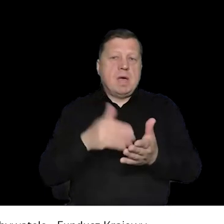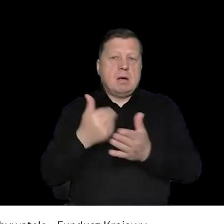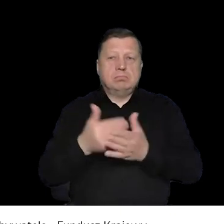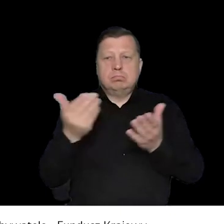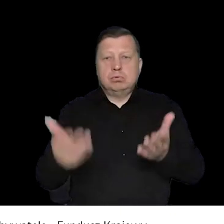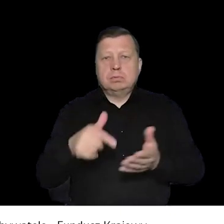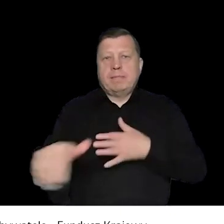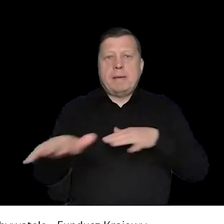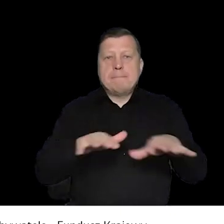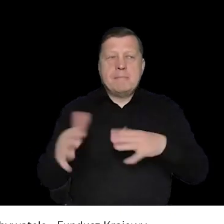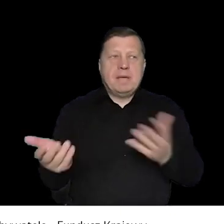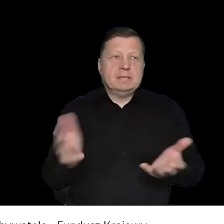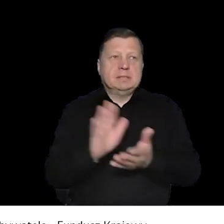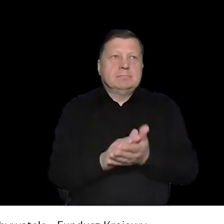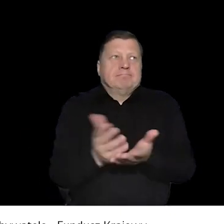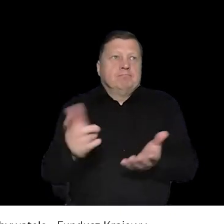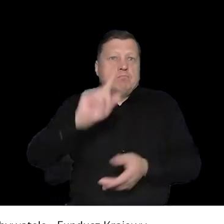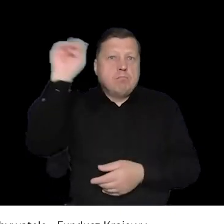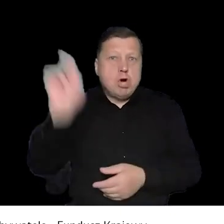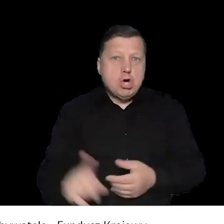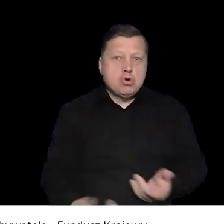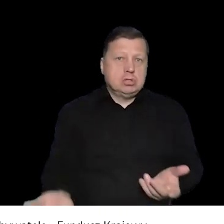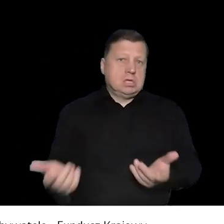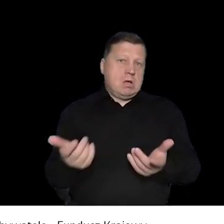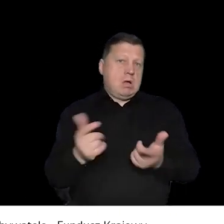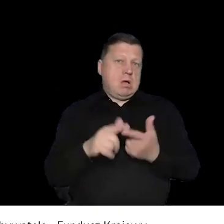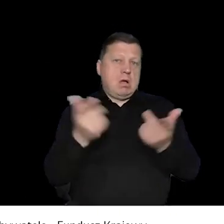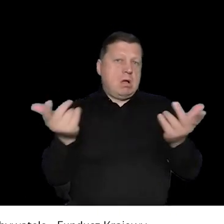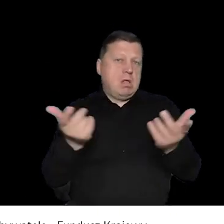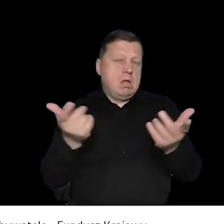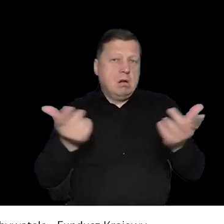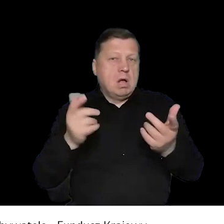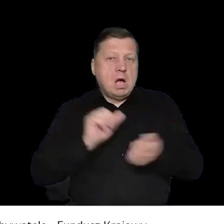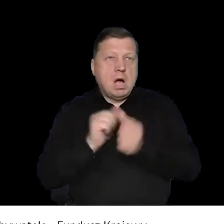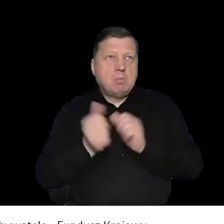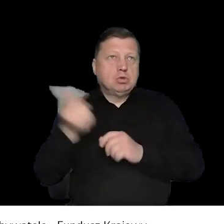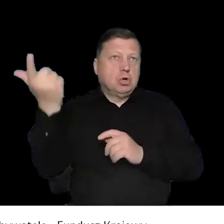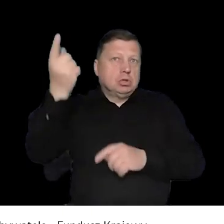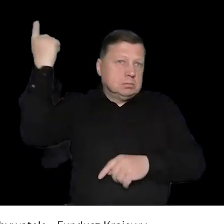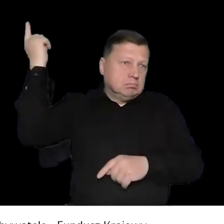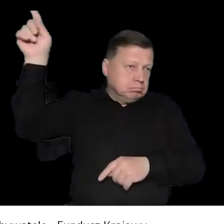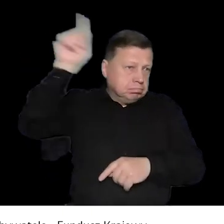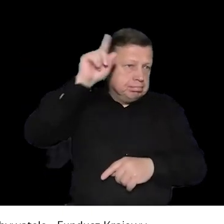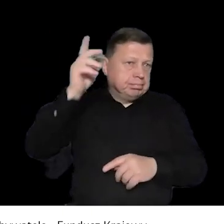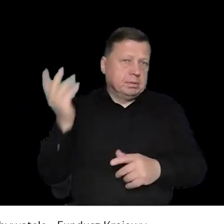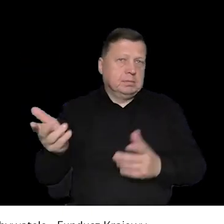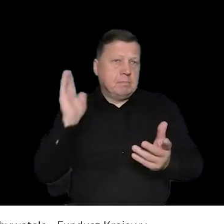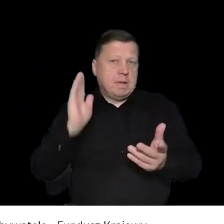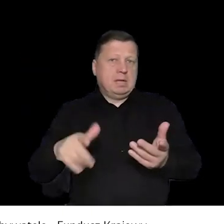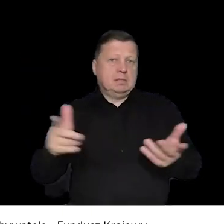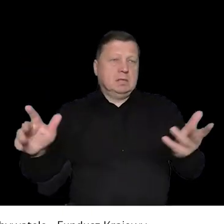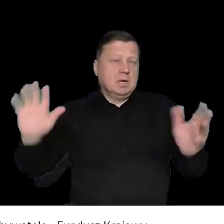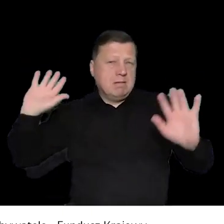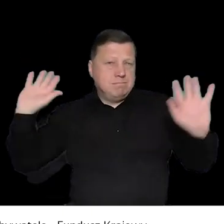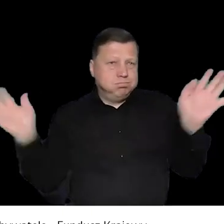jest zgromadzenie, które wszystko przebiega bez problemu, ale na przykład odbywa się ono w miejscu, gdzie nie wiem, mamy jakąś straszną burzę,